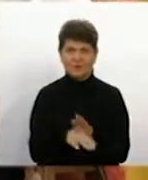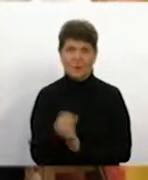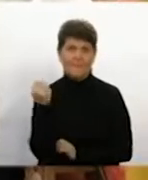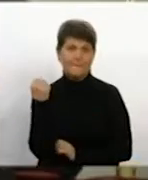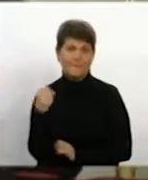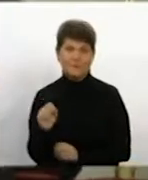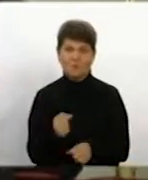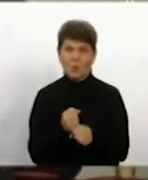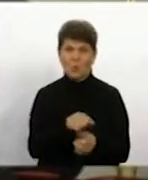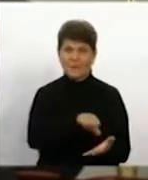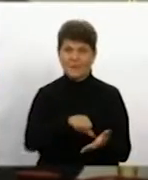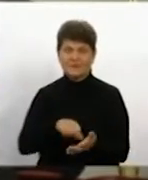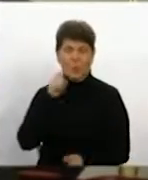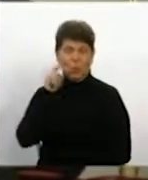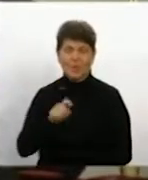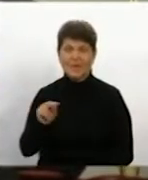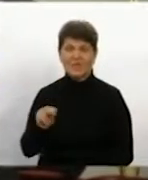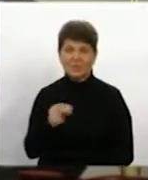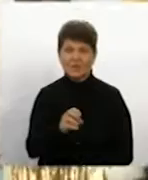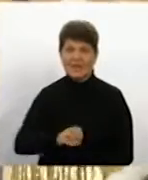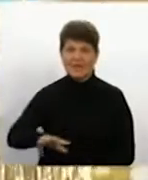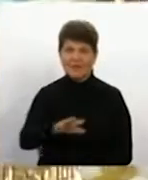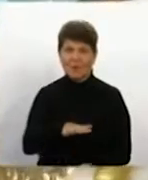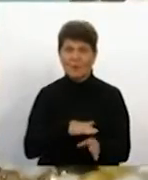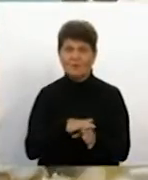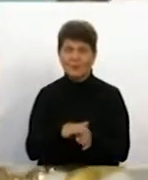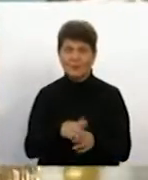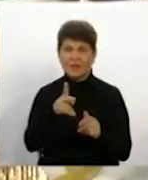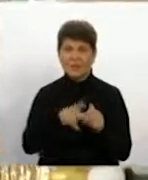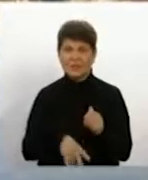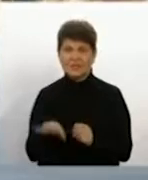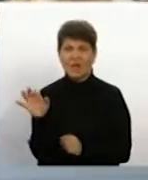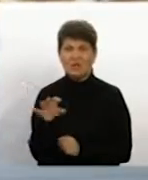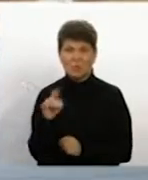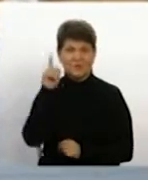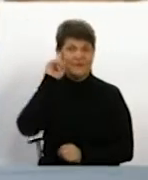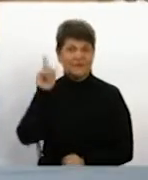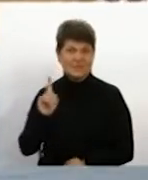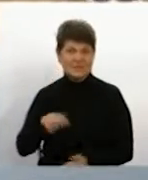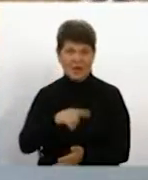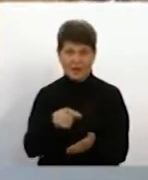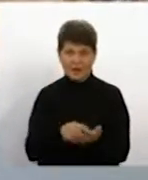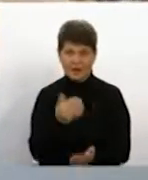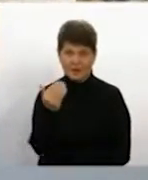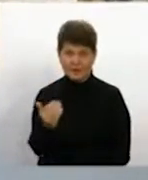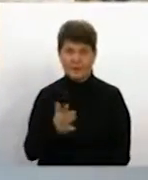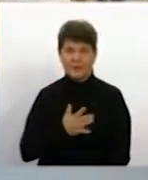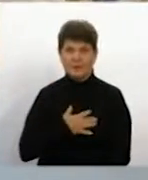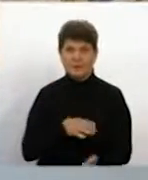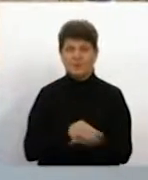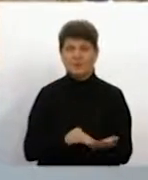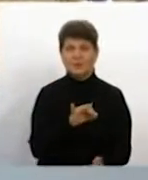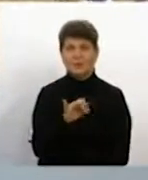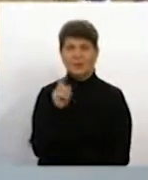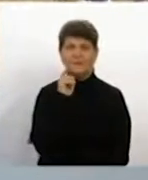кубку представлятимуть Україну на чемпіонаті Європи, який відбудеться наприкінці жовтня в Ізраїлі. Наталя Колодій, Олександр Базюк. Новини на